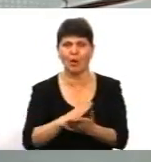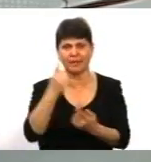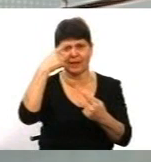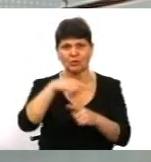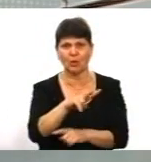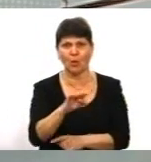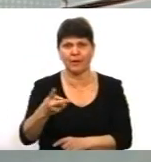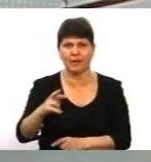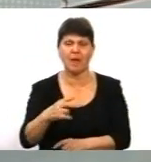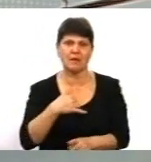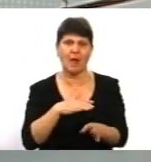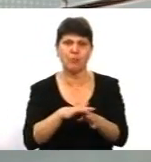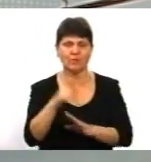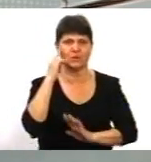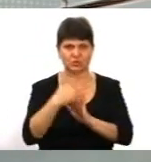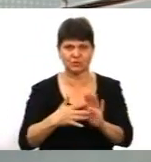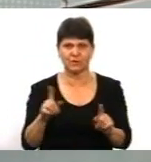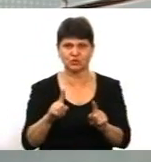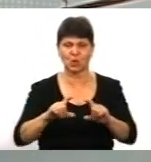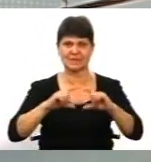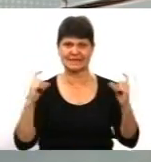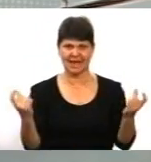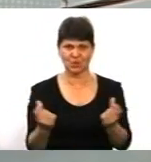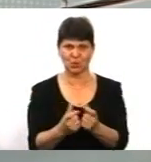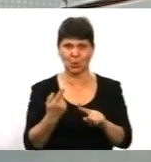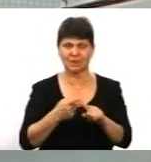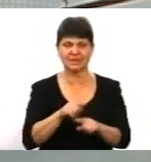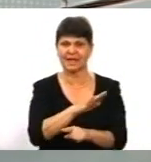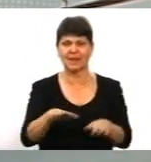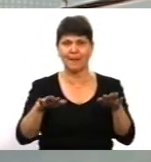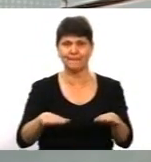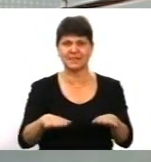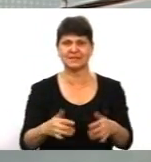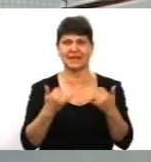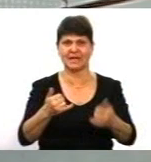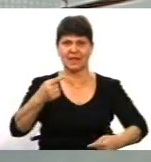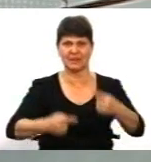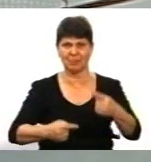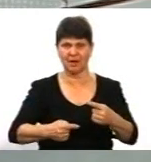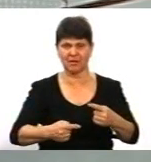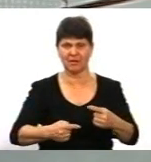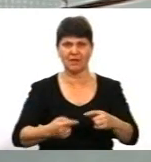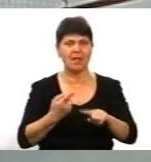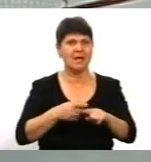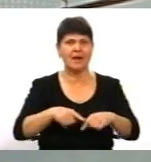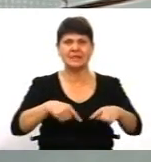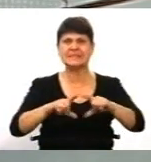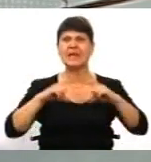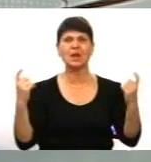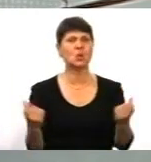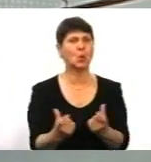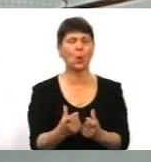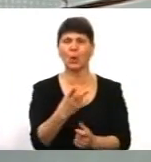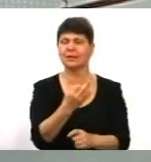згоден, що, розумієте, стадіон – це не місце для дебатів. Вони не для того. Це не те